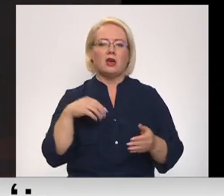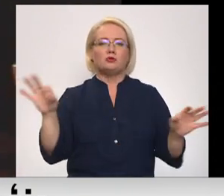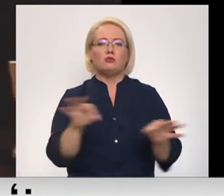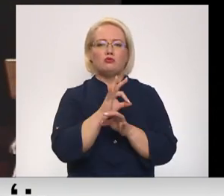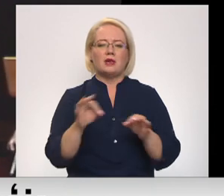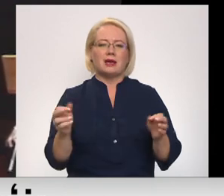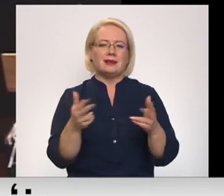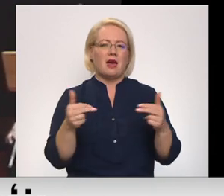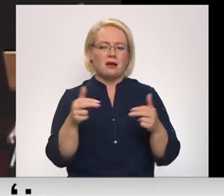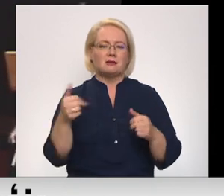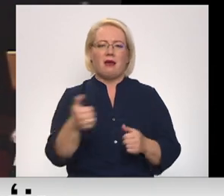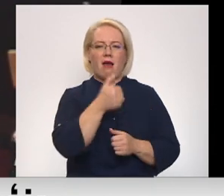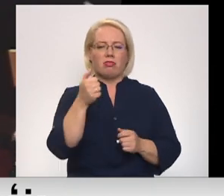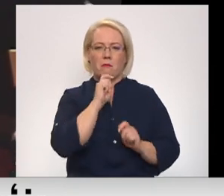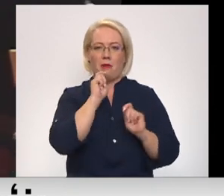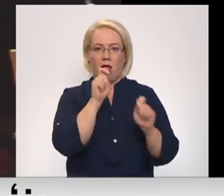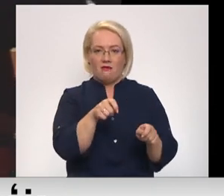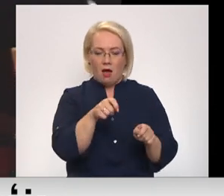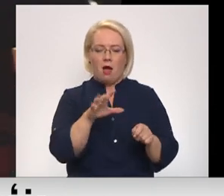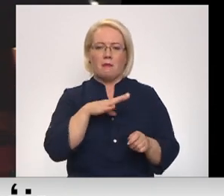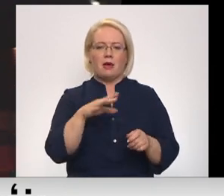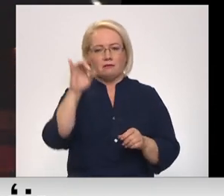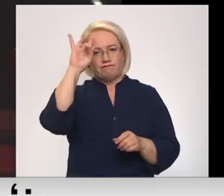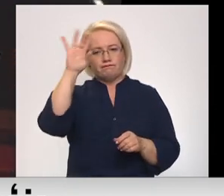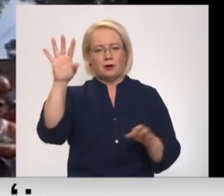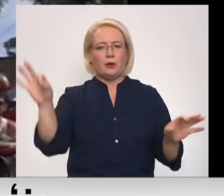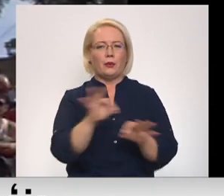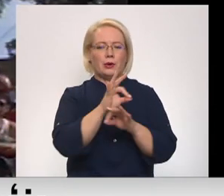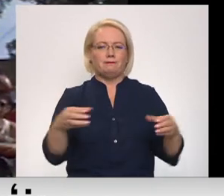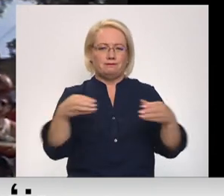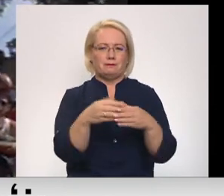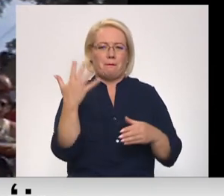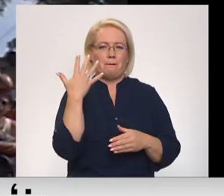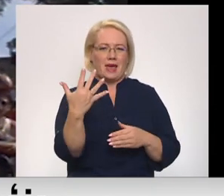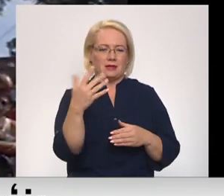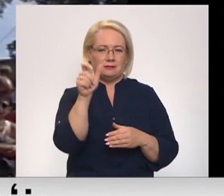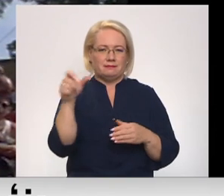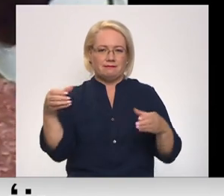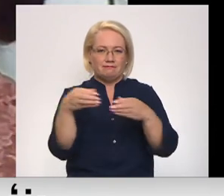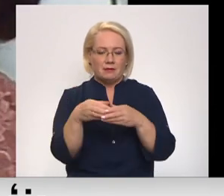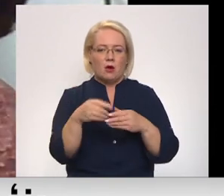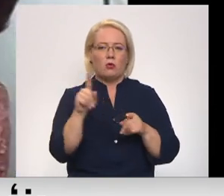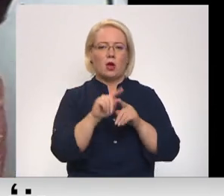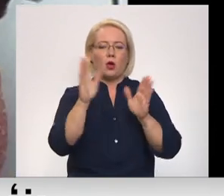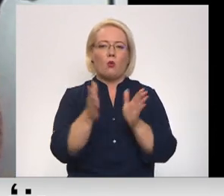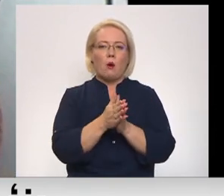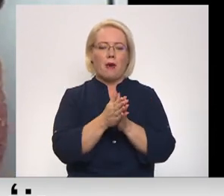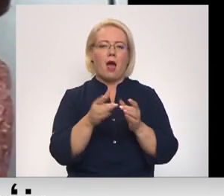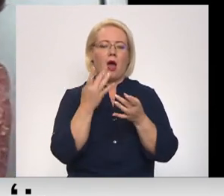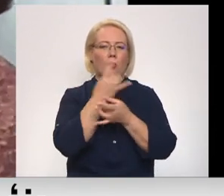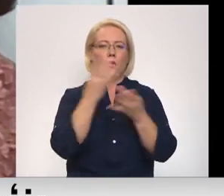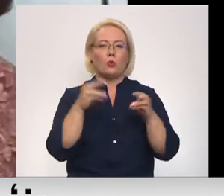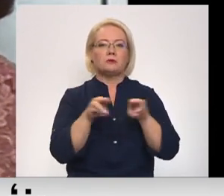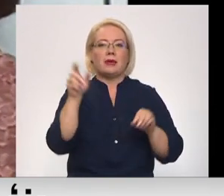gada balvu. Populārs bija ansamblis pieci tenori, kur Sproģis ilgus gadus dziedāja kopā arī ar līdšanējo kultūras ministru